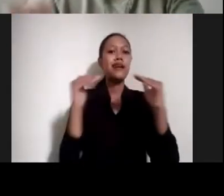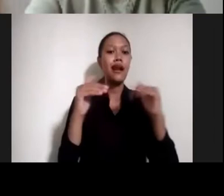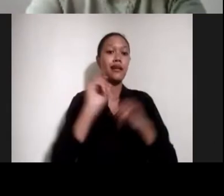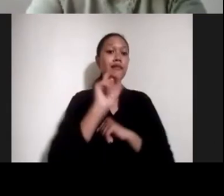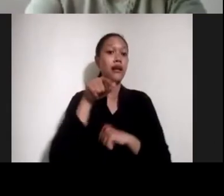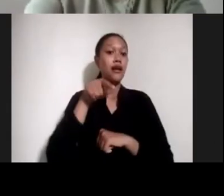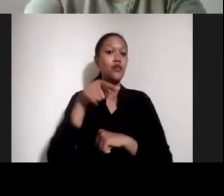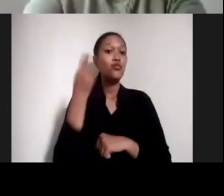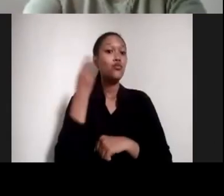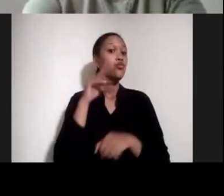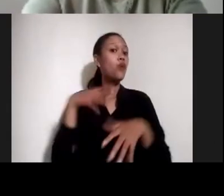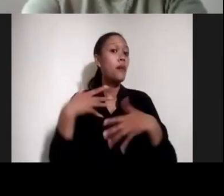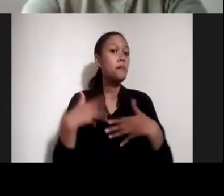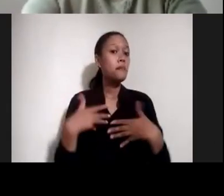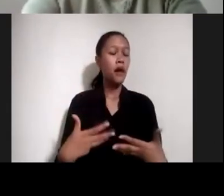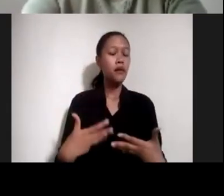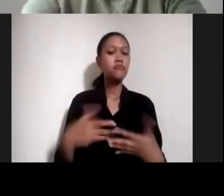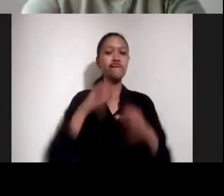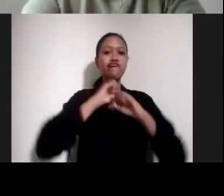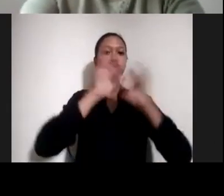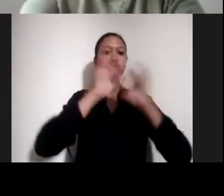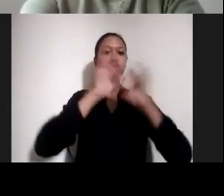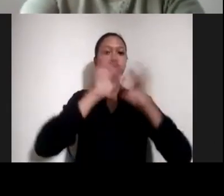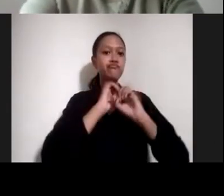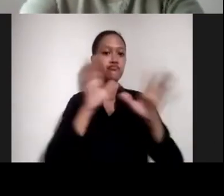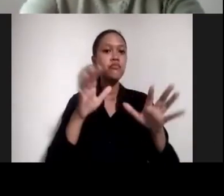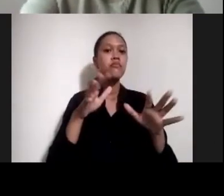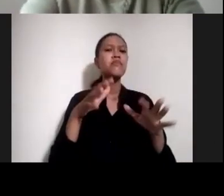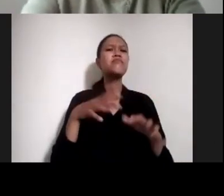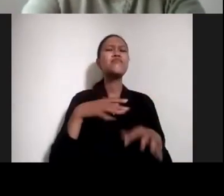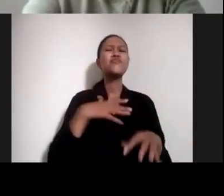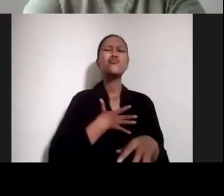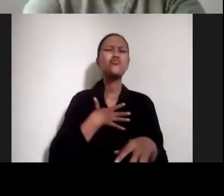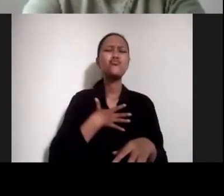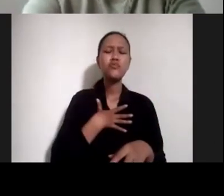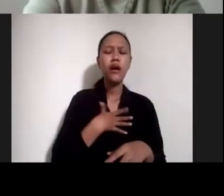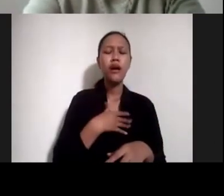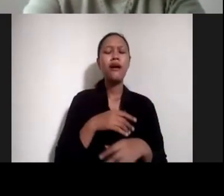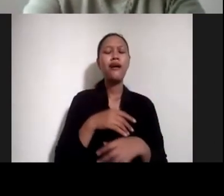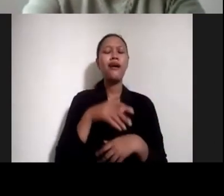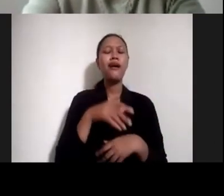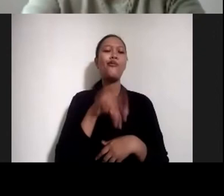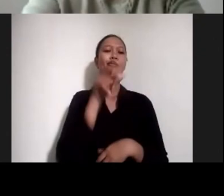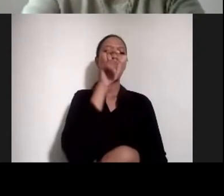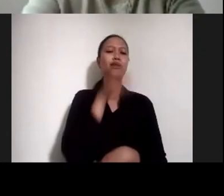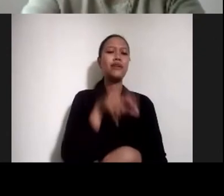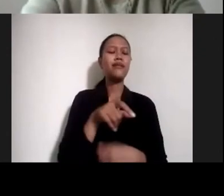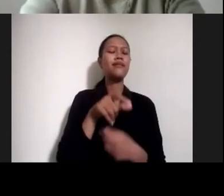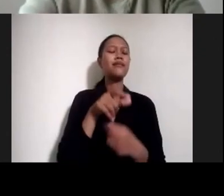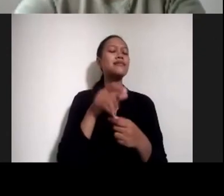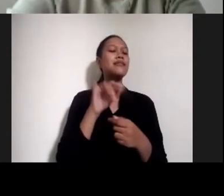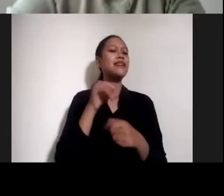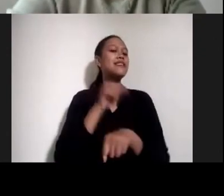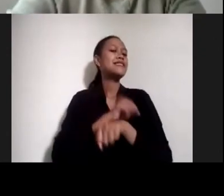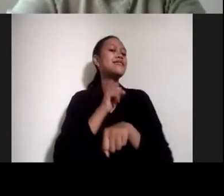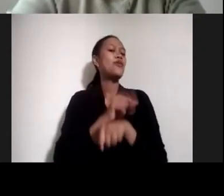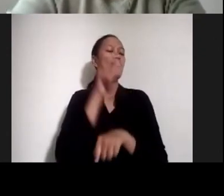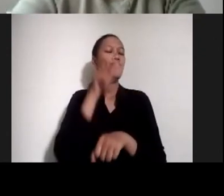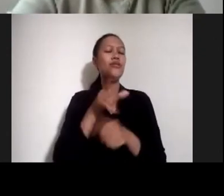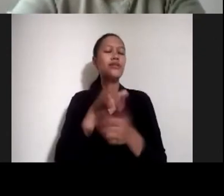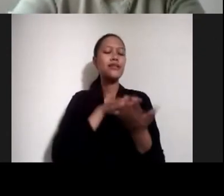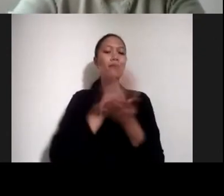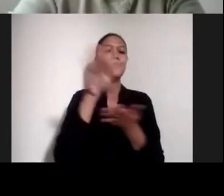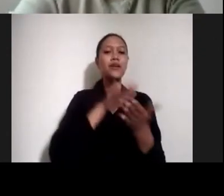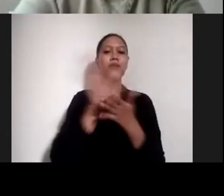menggambarkan bagaimana susahnya jadi seorang kurir. Apalagi kalau kita